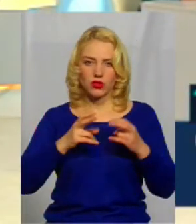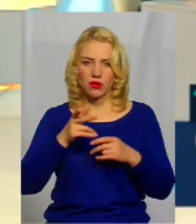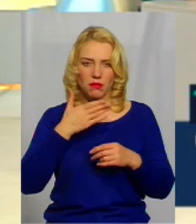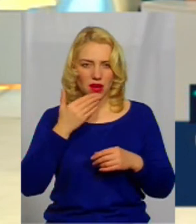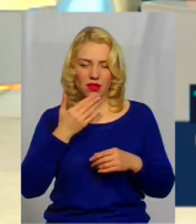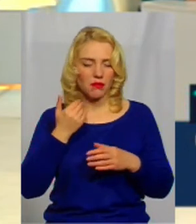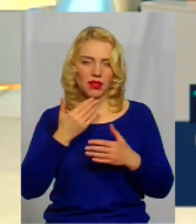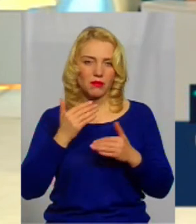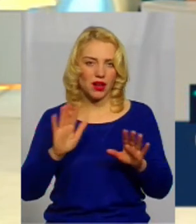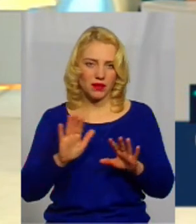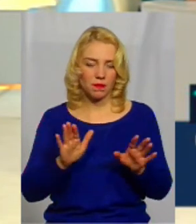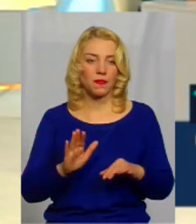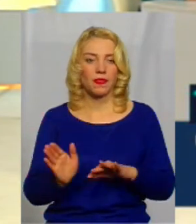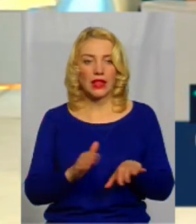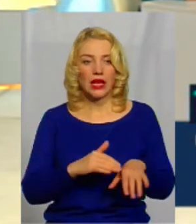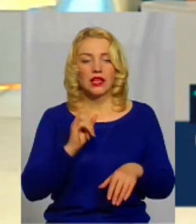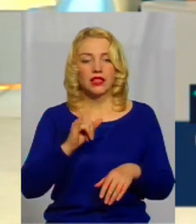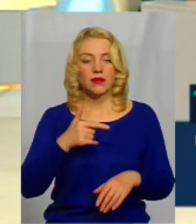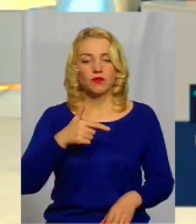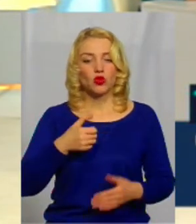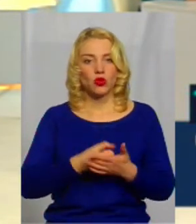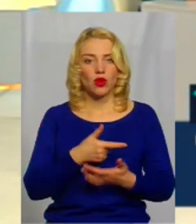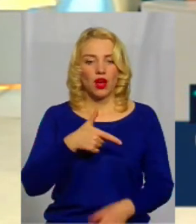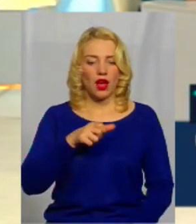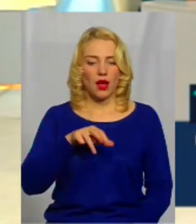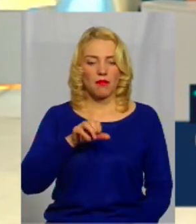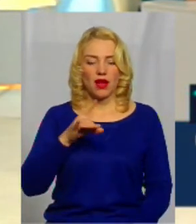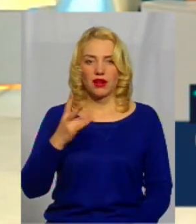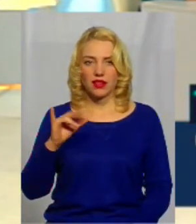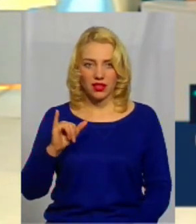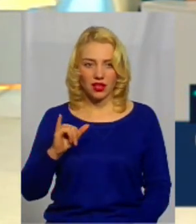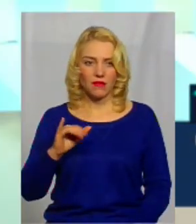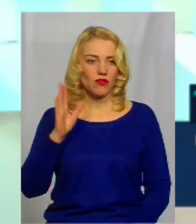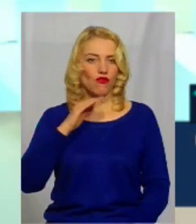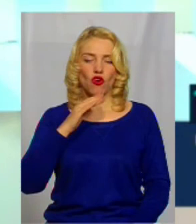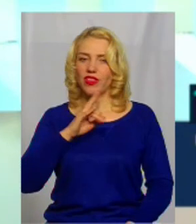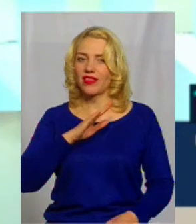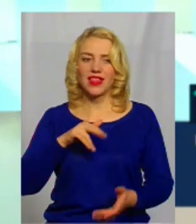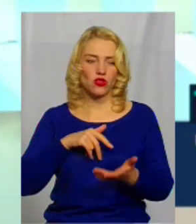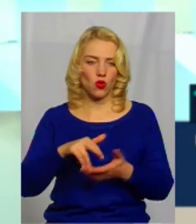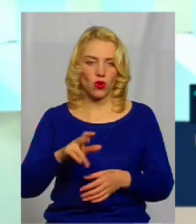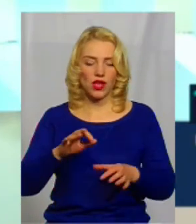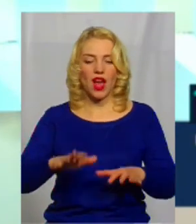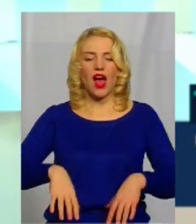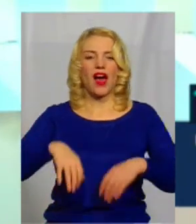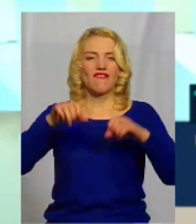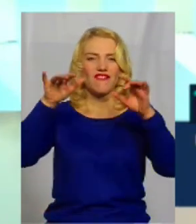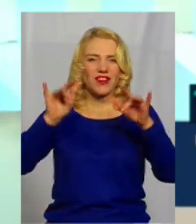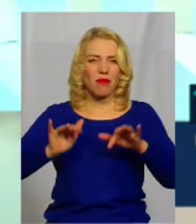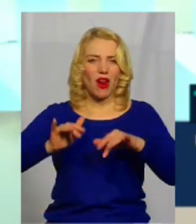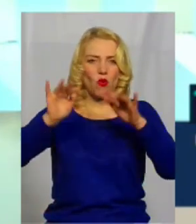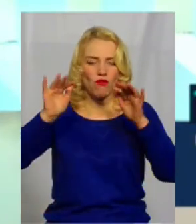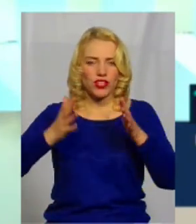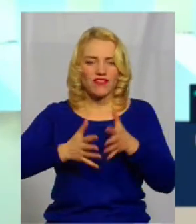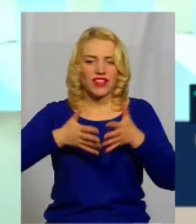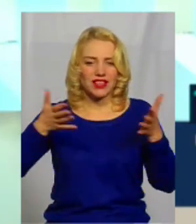Ні, немає. Тому до гамарні вода практично не доходить. А випоровлення великі, фільтрація є. Ідротична